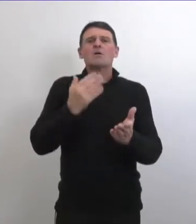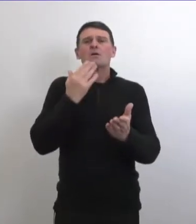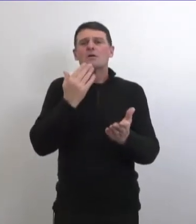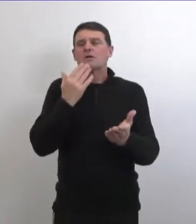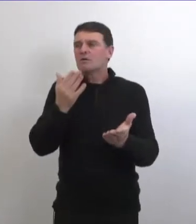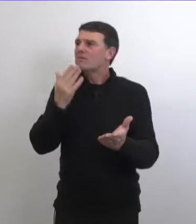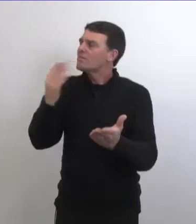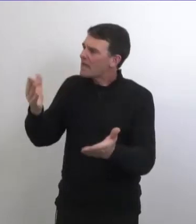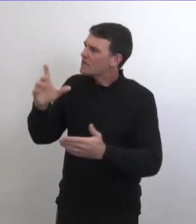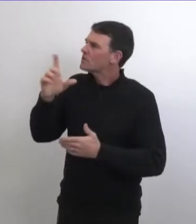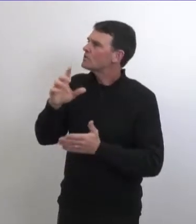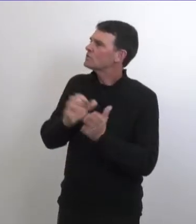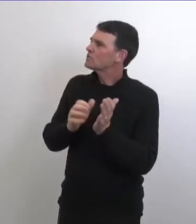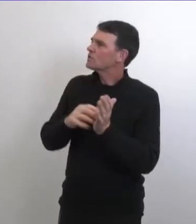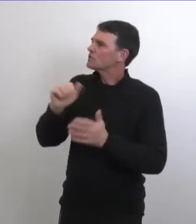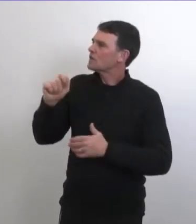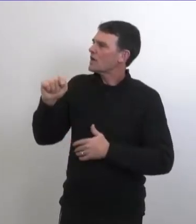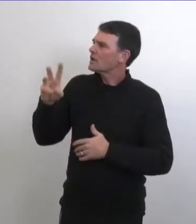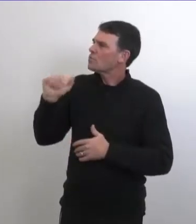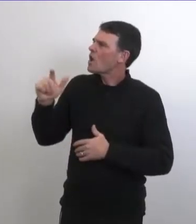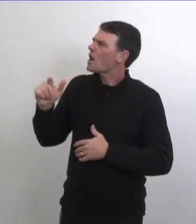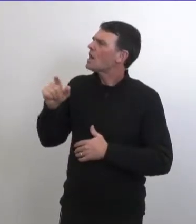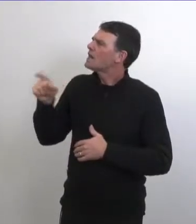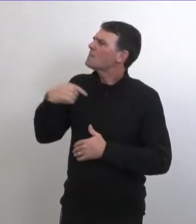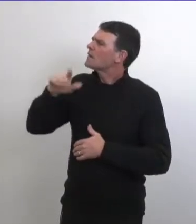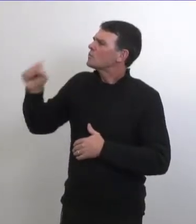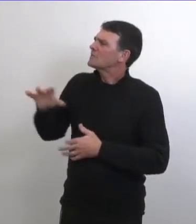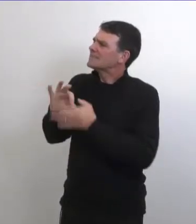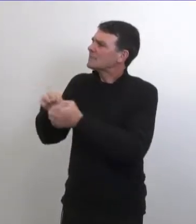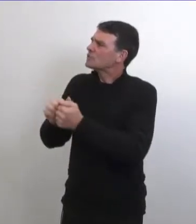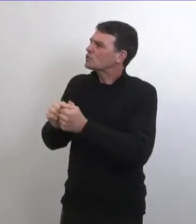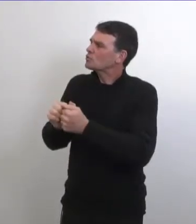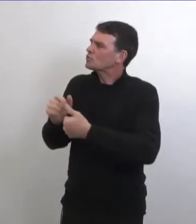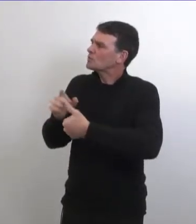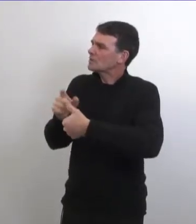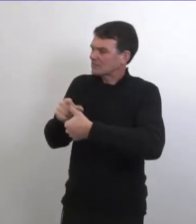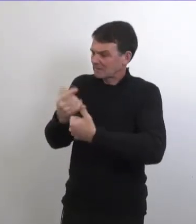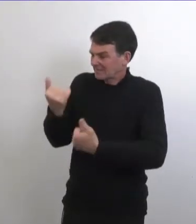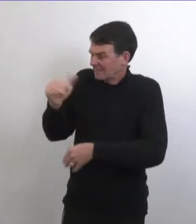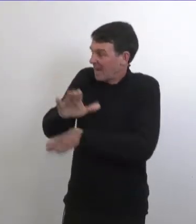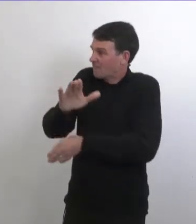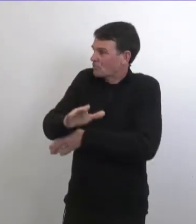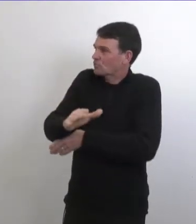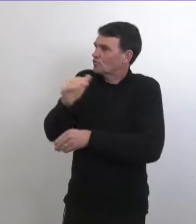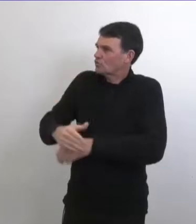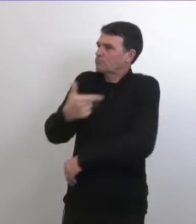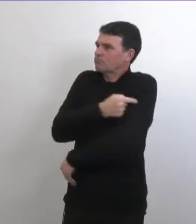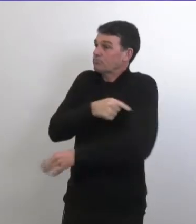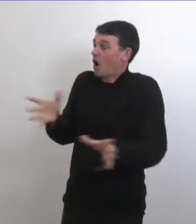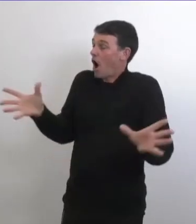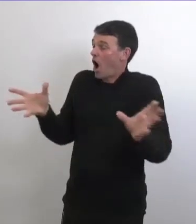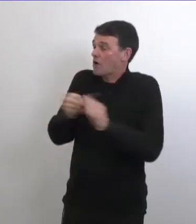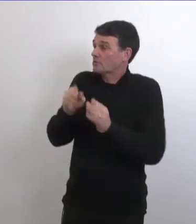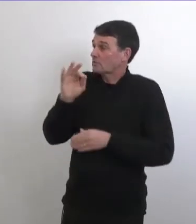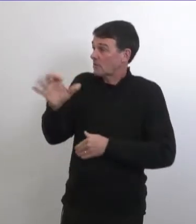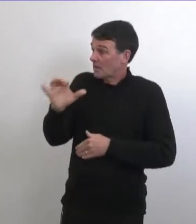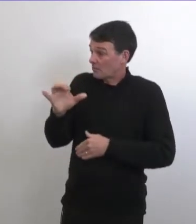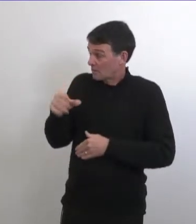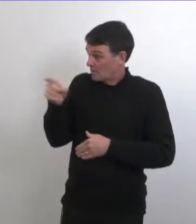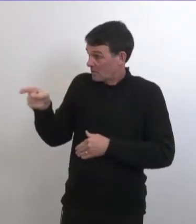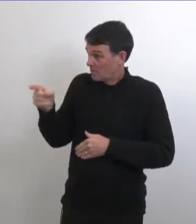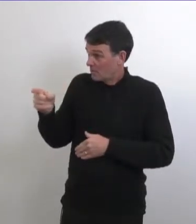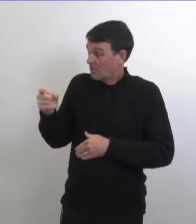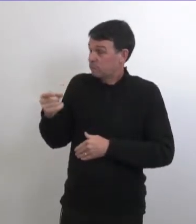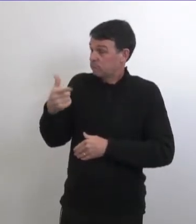bonjour docteur à toi merci beaucoup d'être ici alors je vais poser une question sur les 900